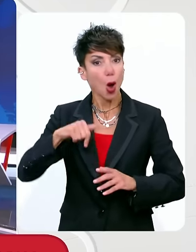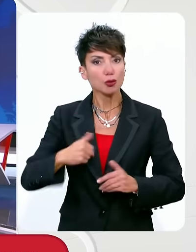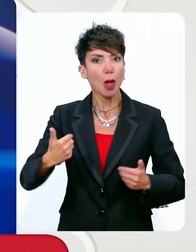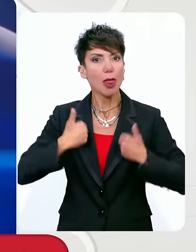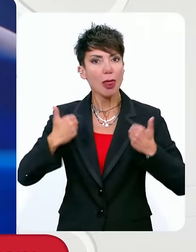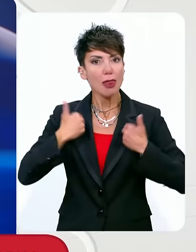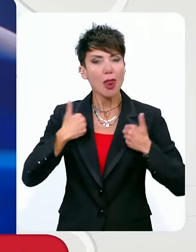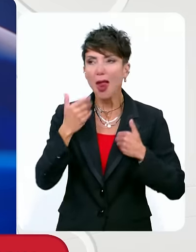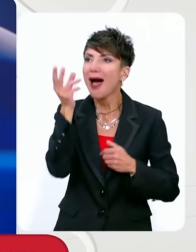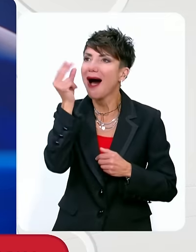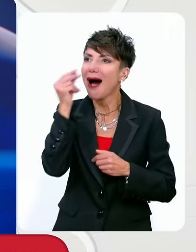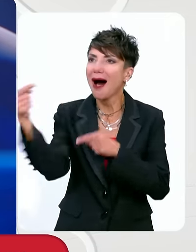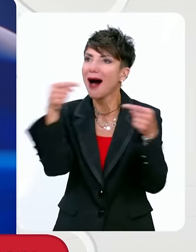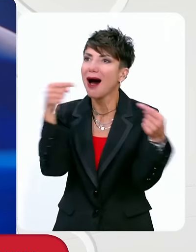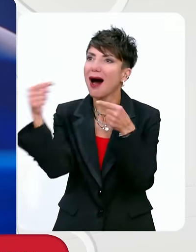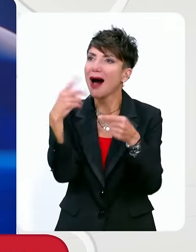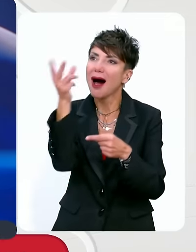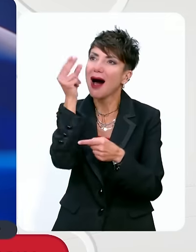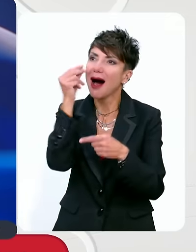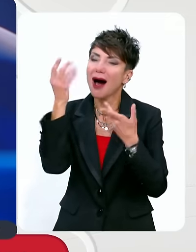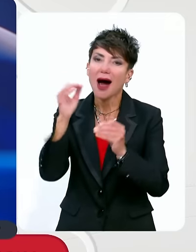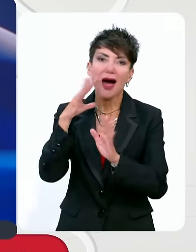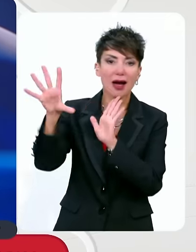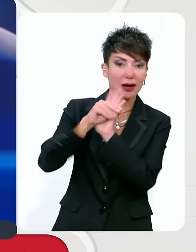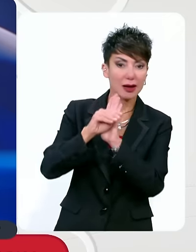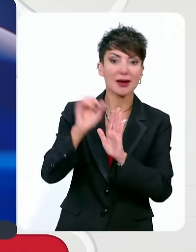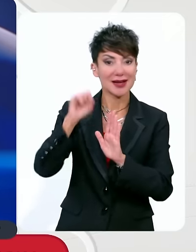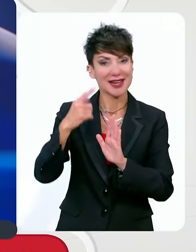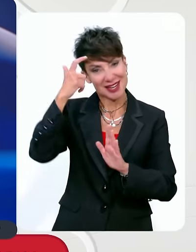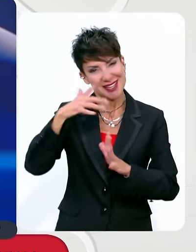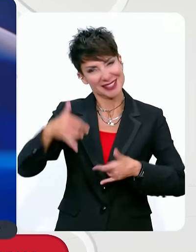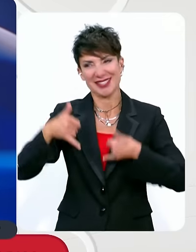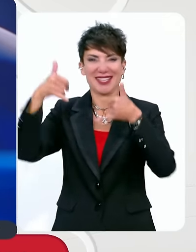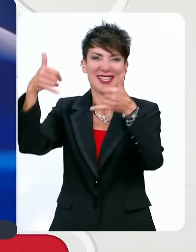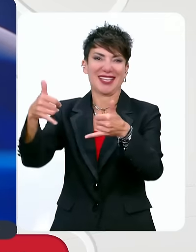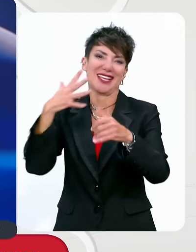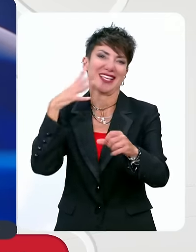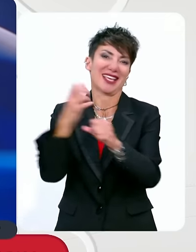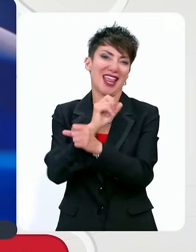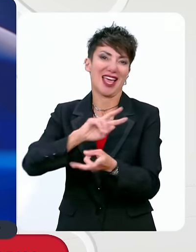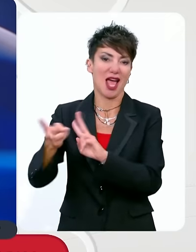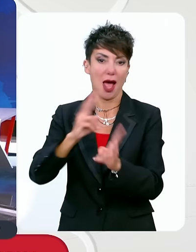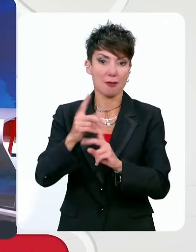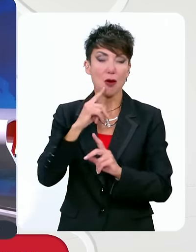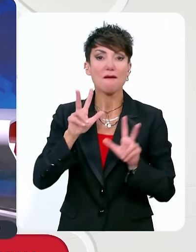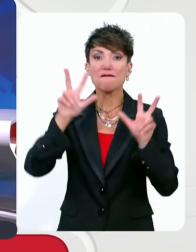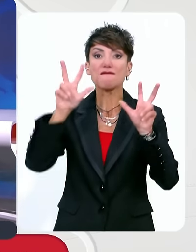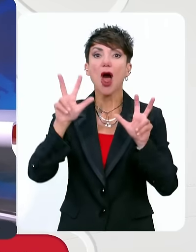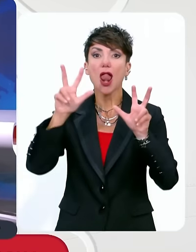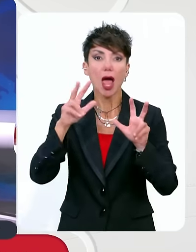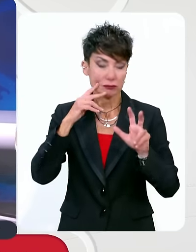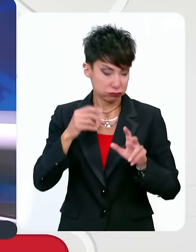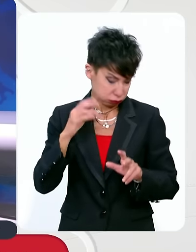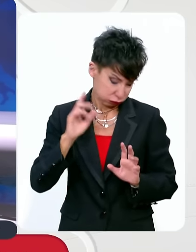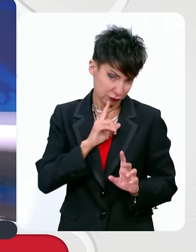Πάνε σχολεία, πάνε μαθητές, τους παρακολουθούν και έδωσε εκεί το κύπελο στην ομάδα που κέρδισε. Ναι, βόλε, ήταν αγώνας βόλε η